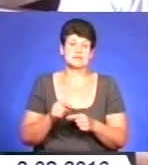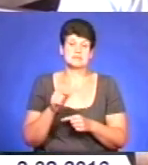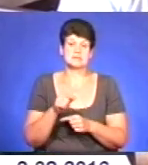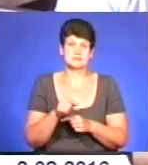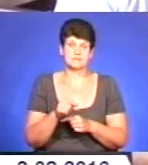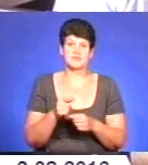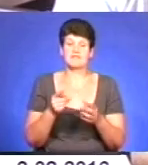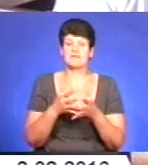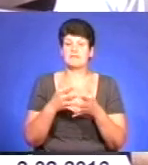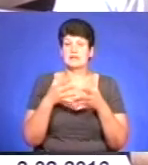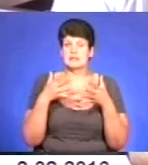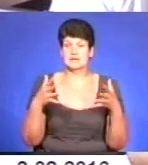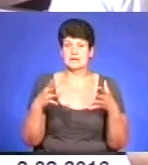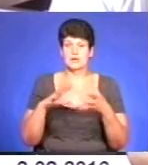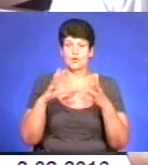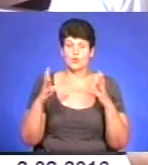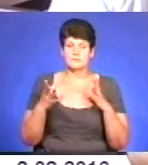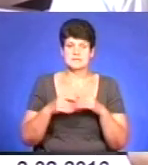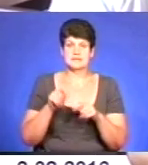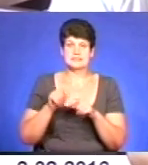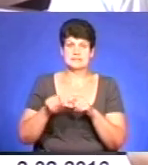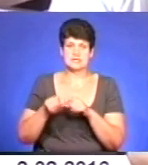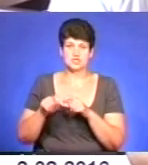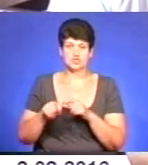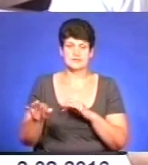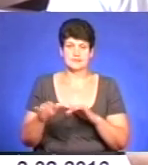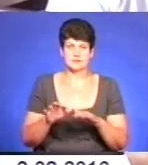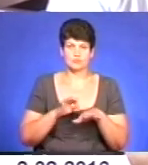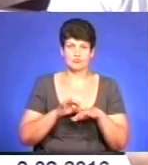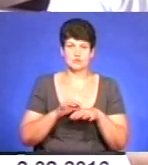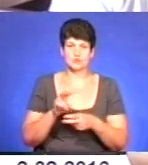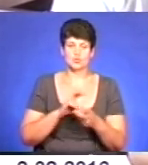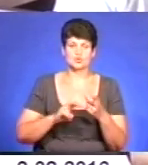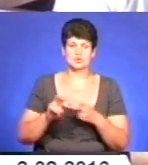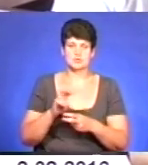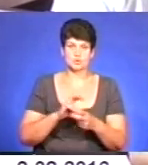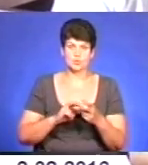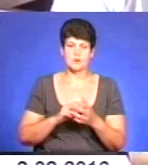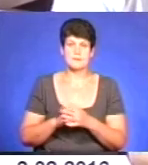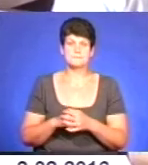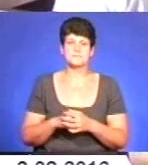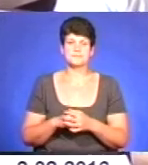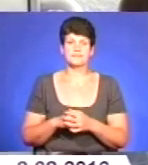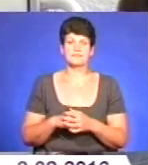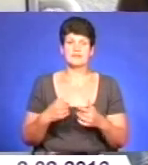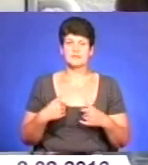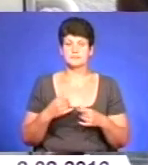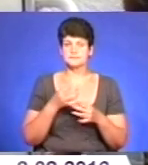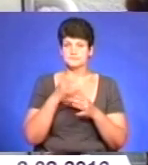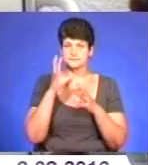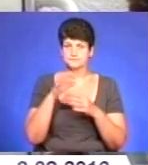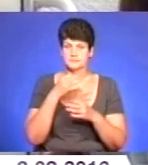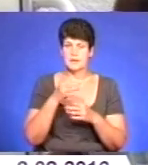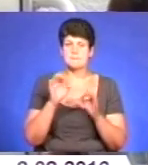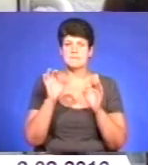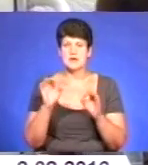Значний дуже обсяг слідчих дій проводиться розшукових, в тому числі негласних. Відчі вам повідомити нічого не можуть. Правдами